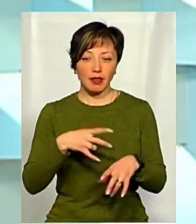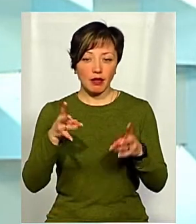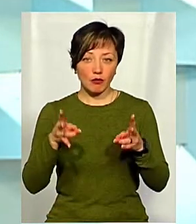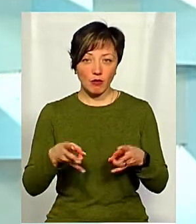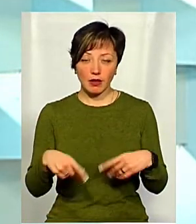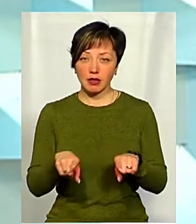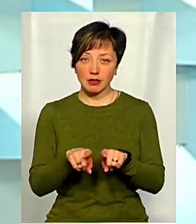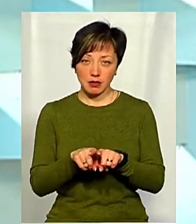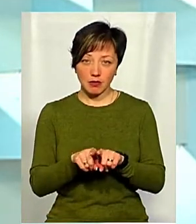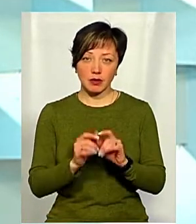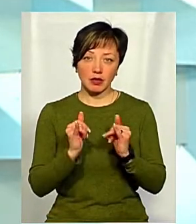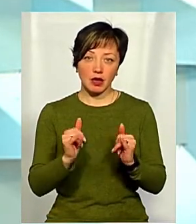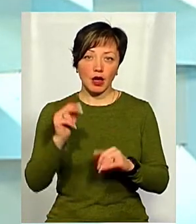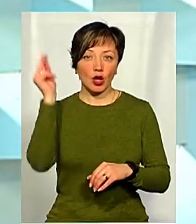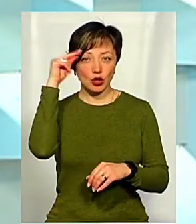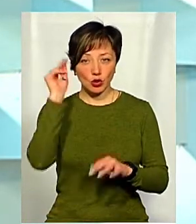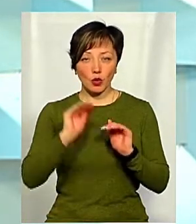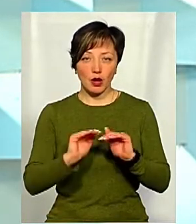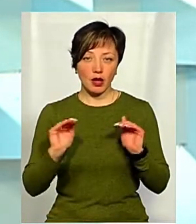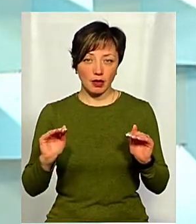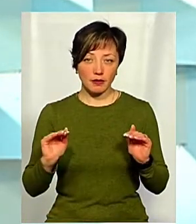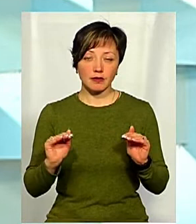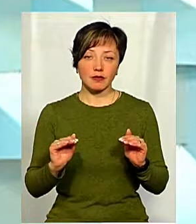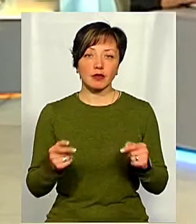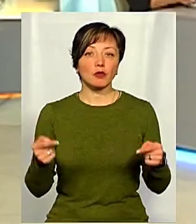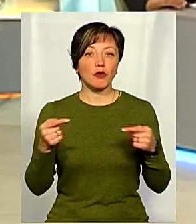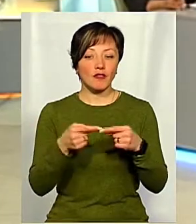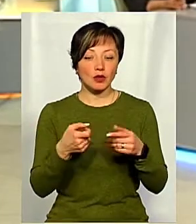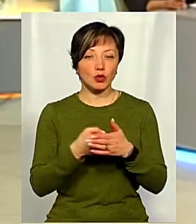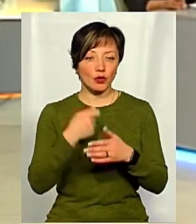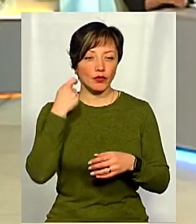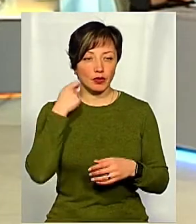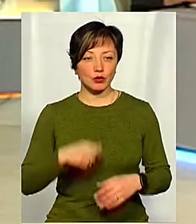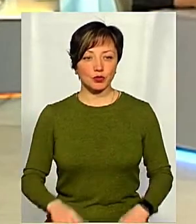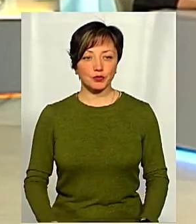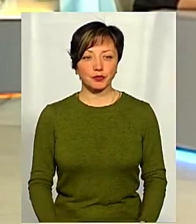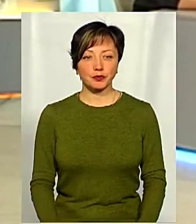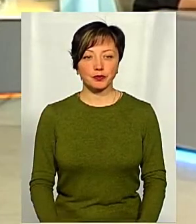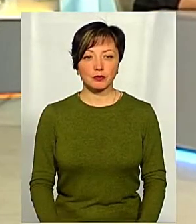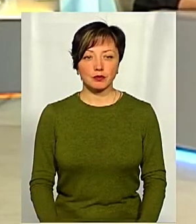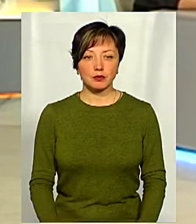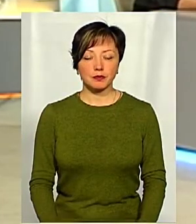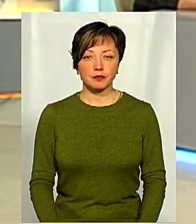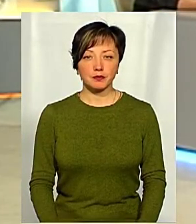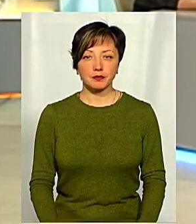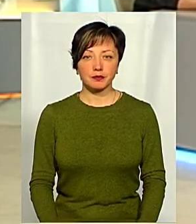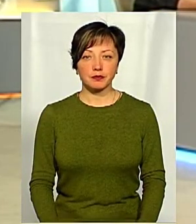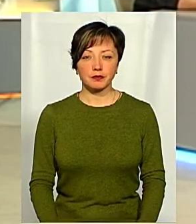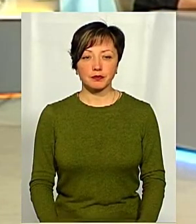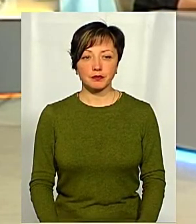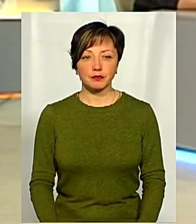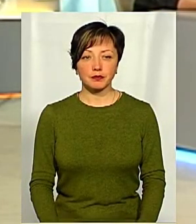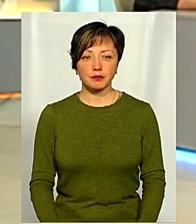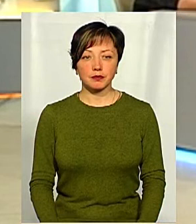травмували. Так само і для школярів. Відповідно до віку. Також треба, так, відповідно, якось